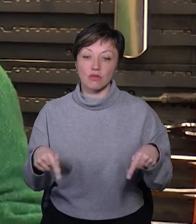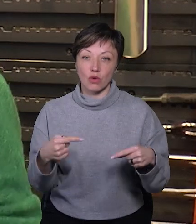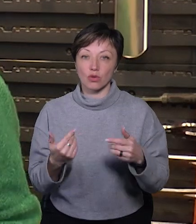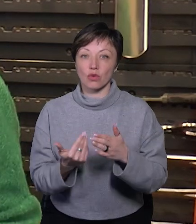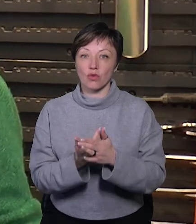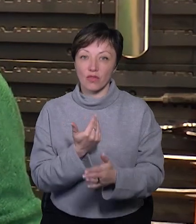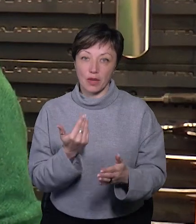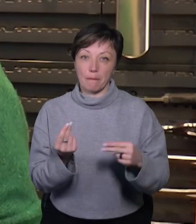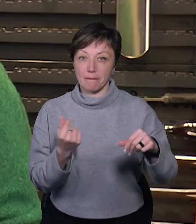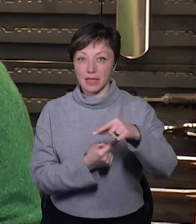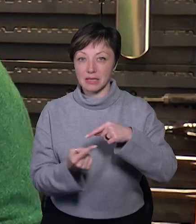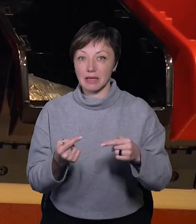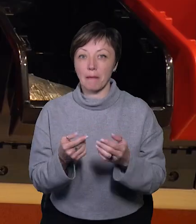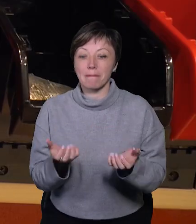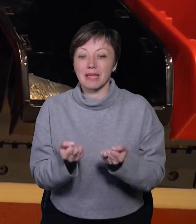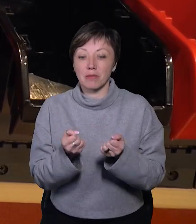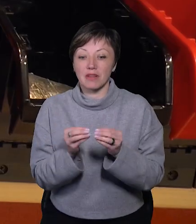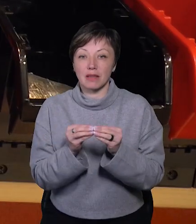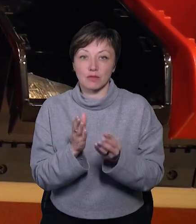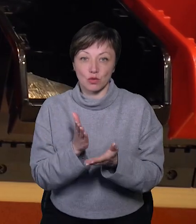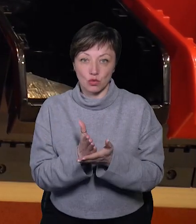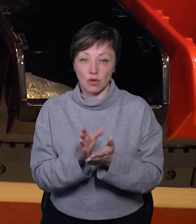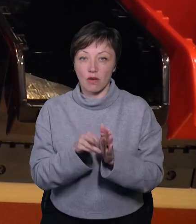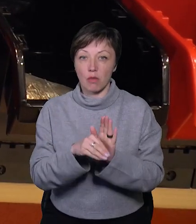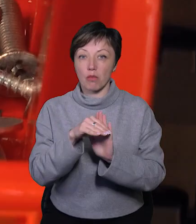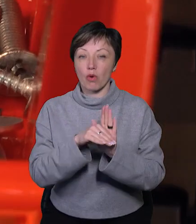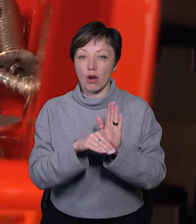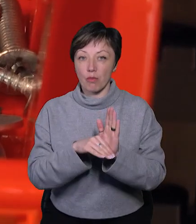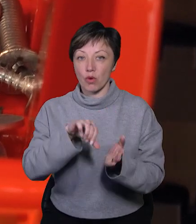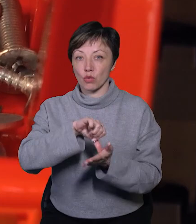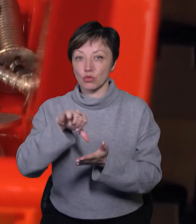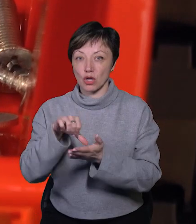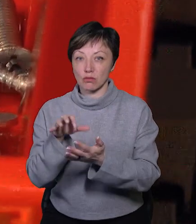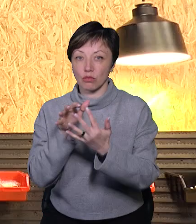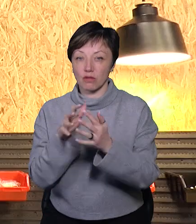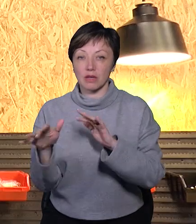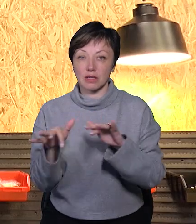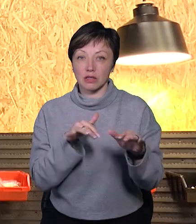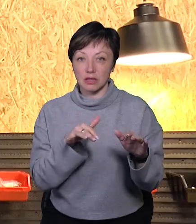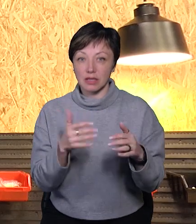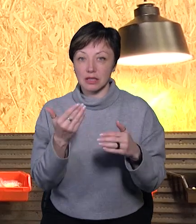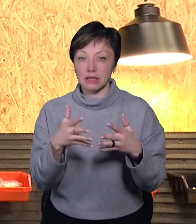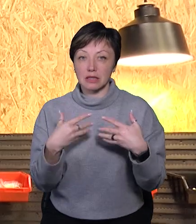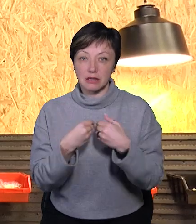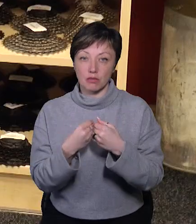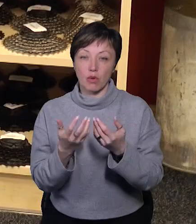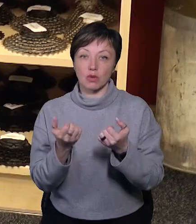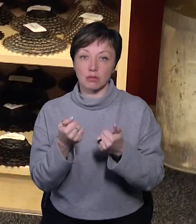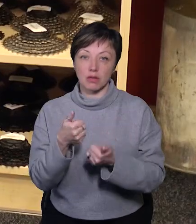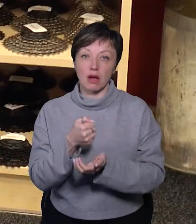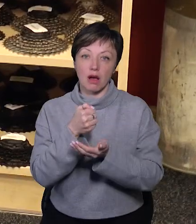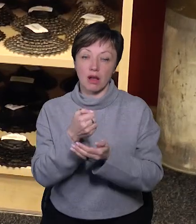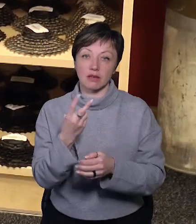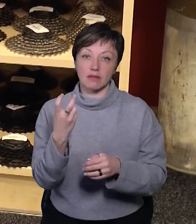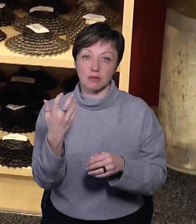бізнеси і підтримувати вже існуючі бізнеси. У рамках програми «Є робота» учасники бойових дій та члени їхніх сімей можуть отримати грант від